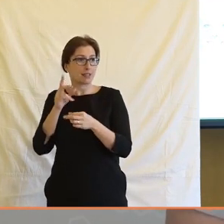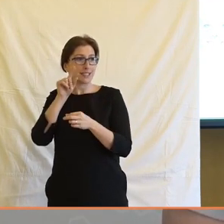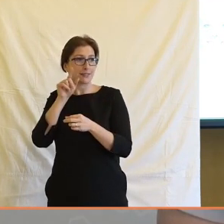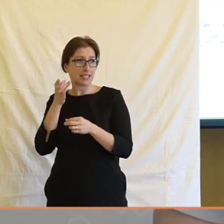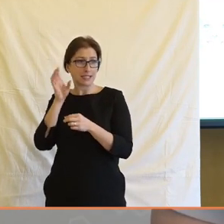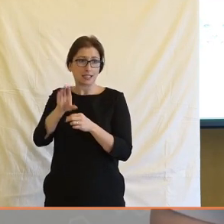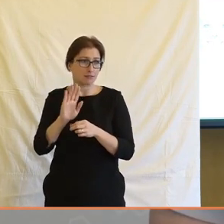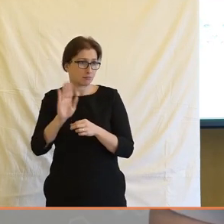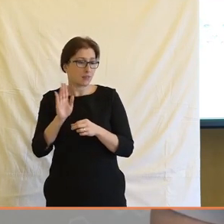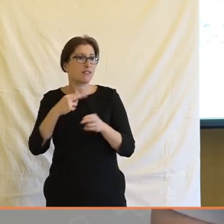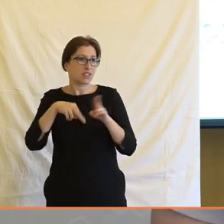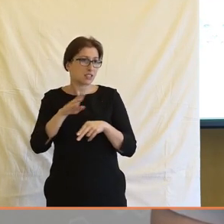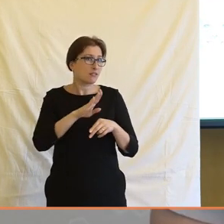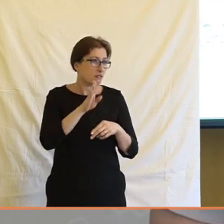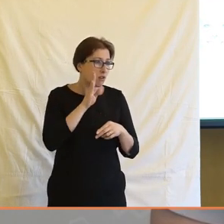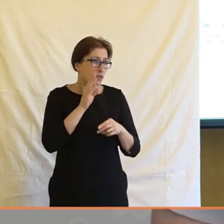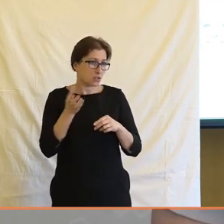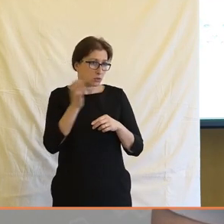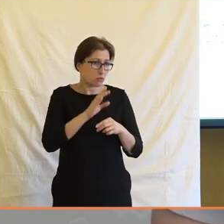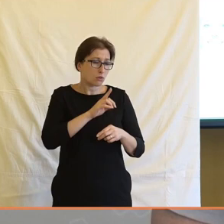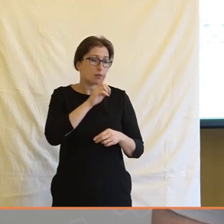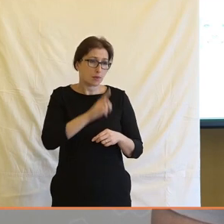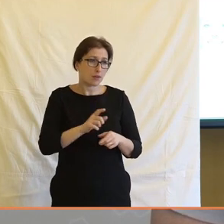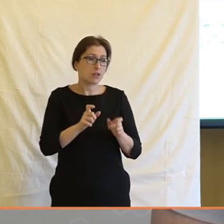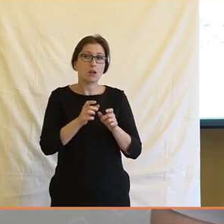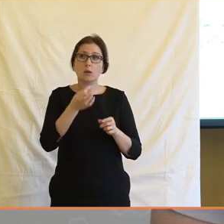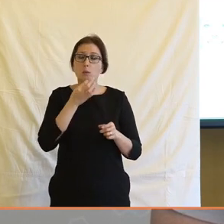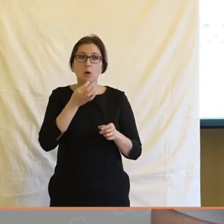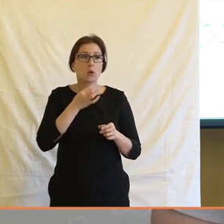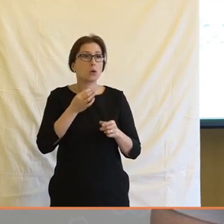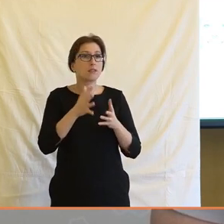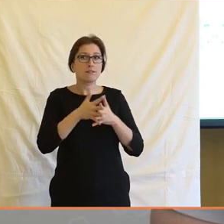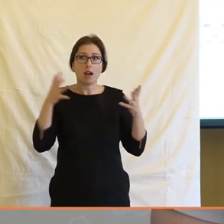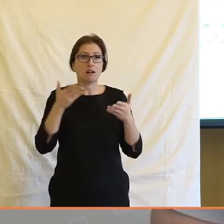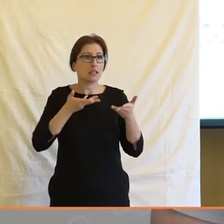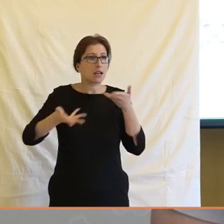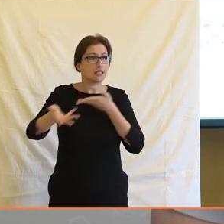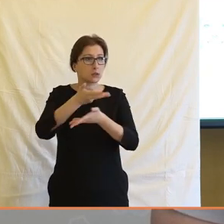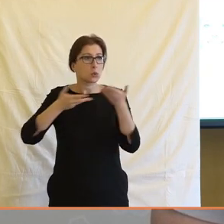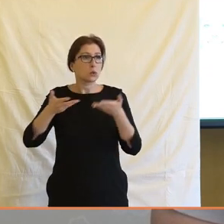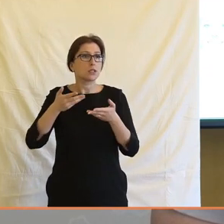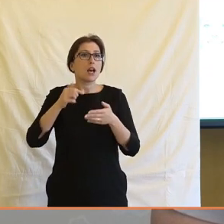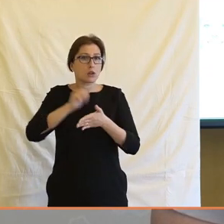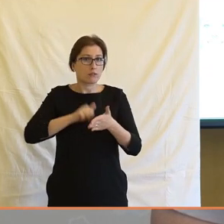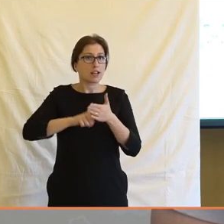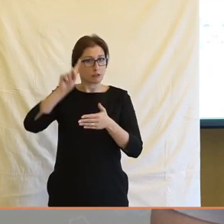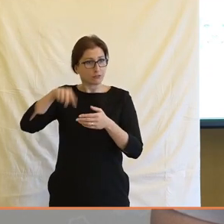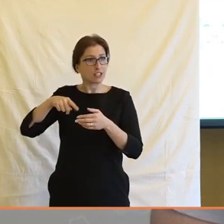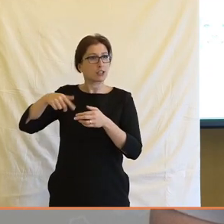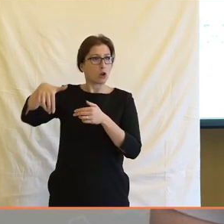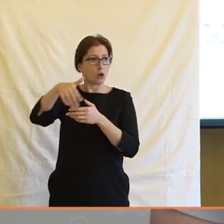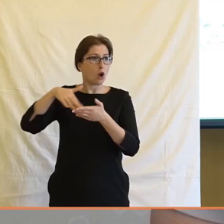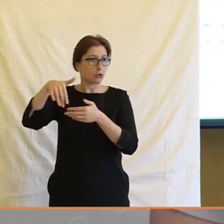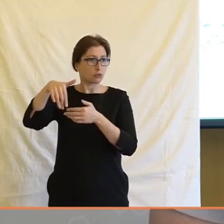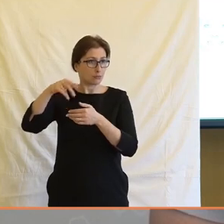i na Facebooku, takže si myslím, že pak, když se tam strhne nějaká velká diskuze, tak určitě nejsou vyloučený z toho, aby mohli